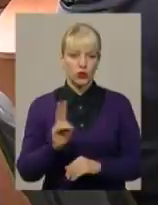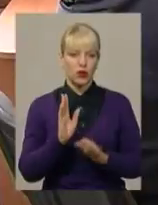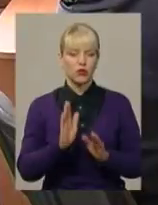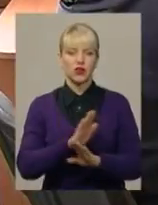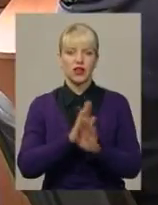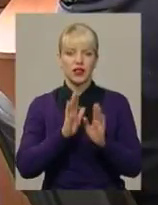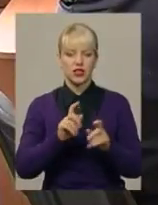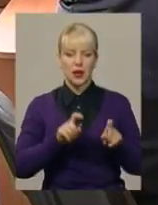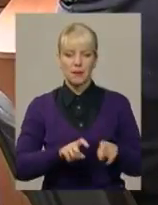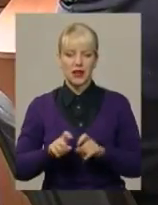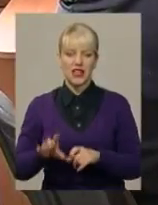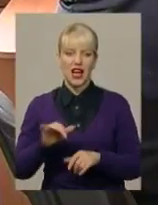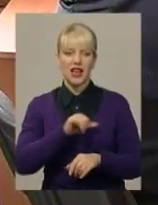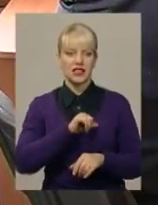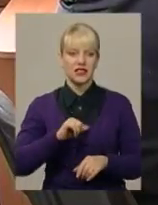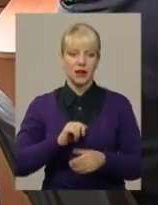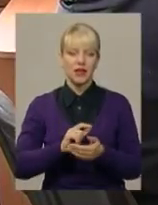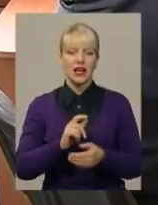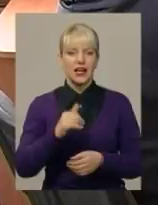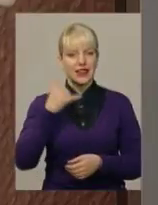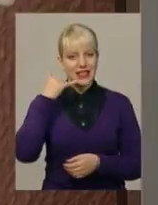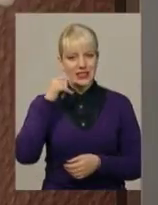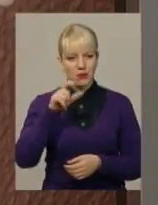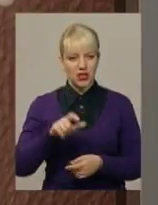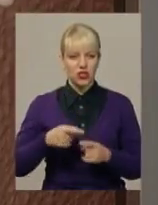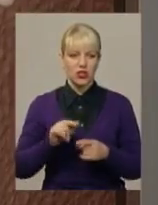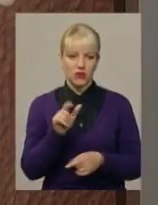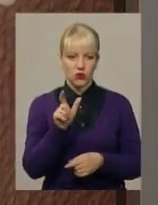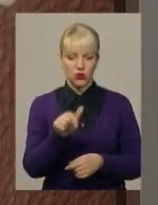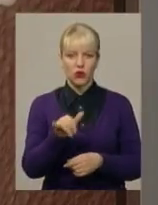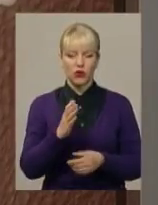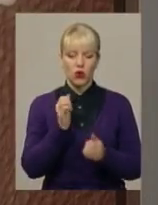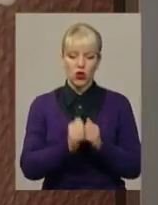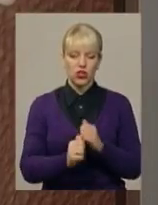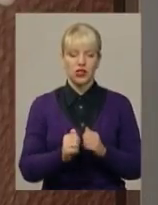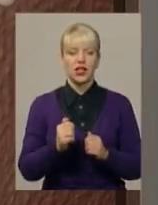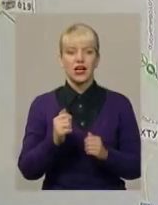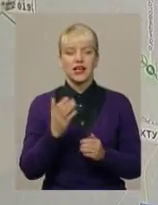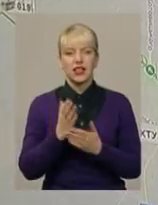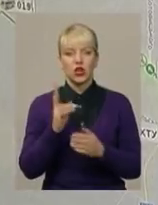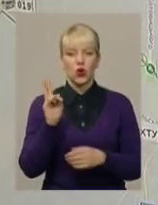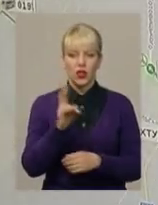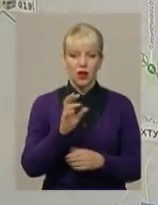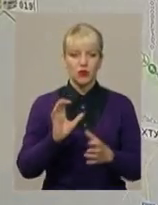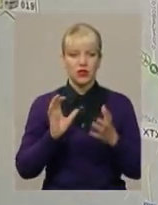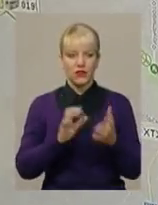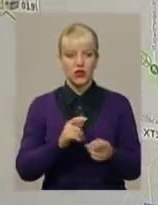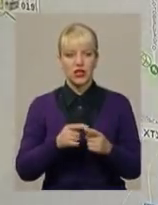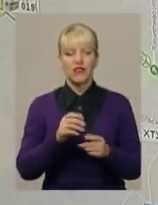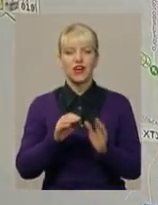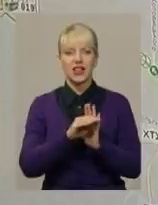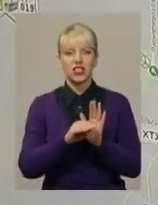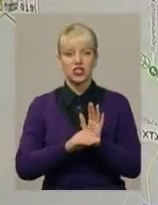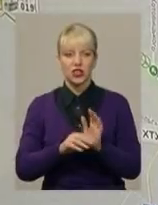пасажири, а й диспетчер Артем Закарян. На його моніторі позначений кожен тролейбус та автобус. За потреби він може в режимі онлайн